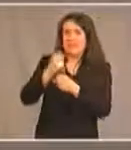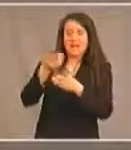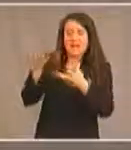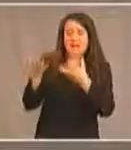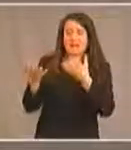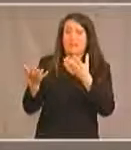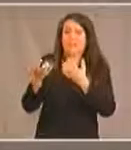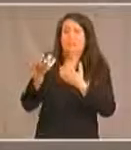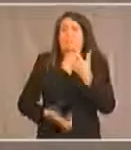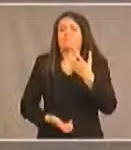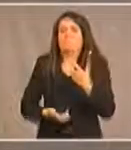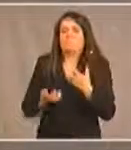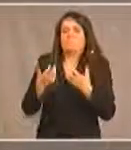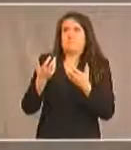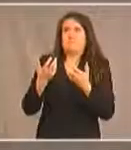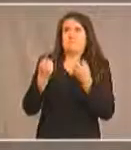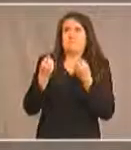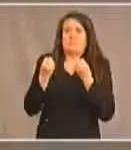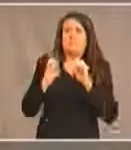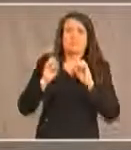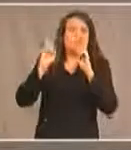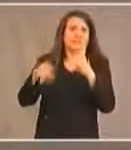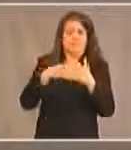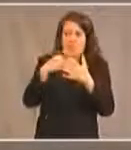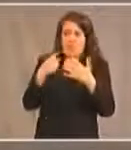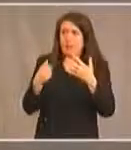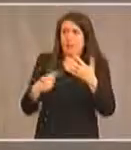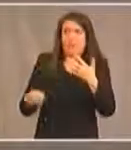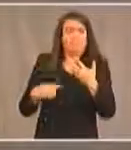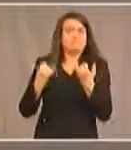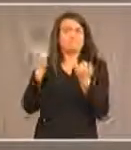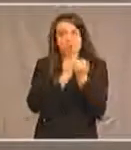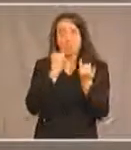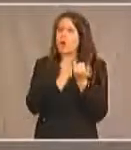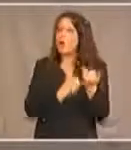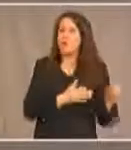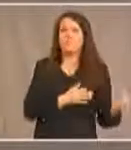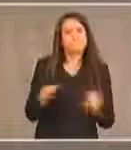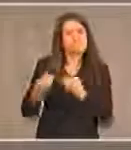à l'éducation il faut c'est une lutte constante